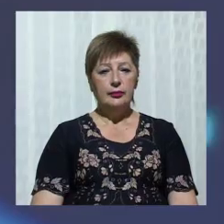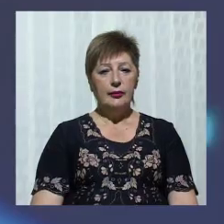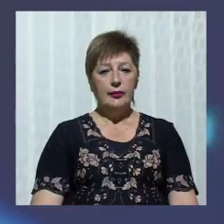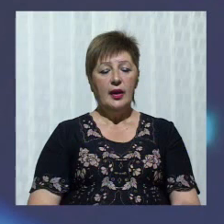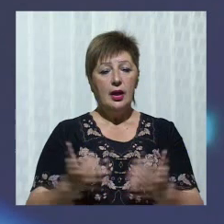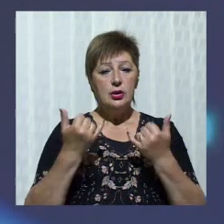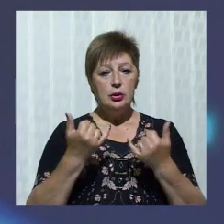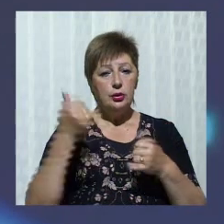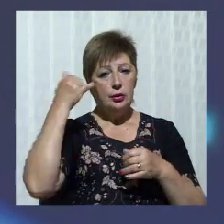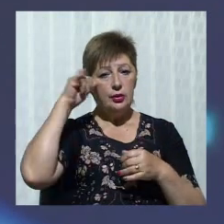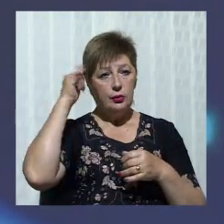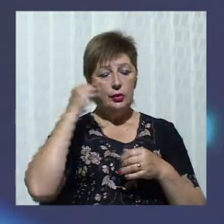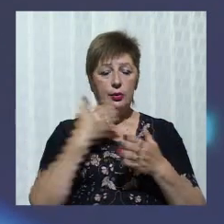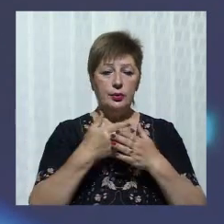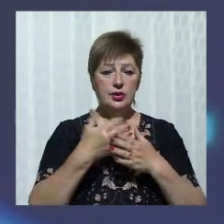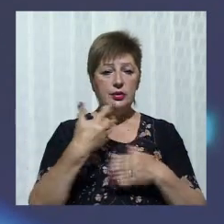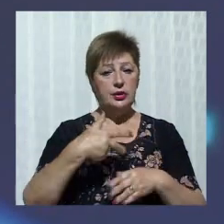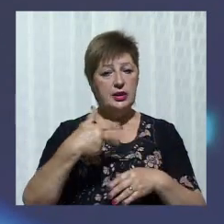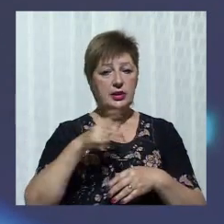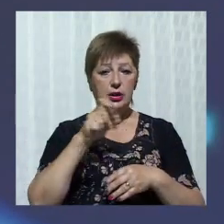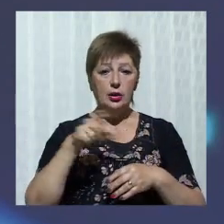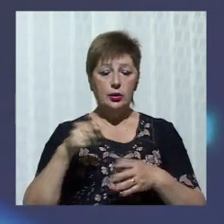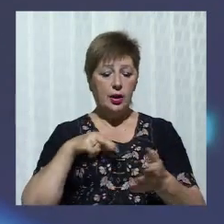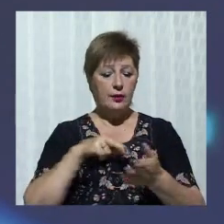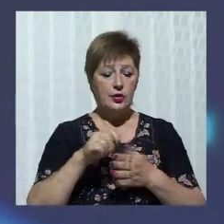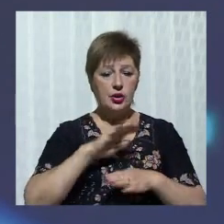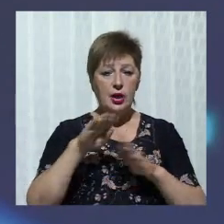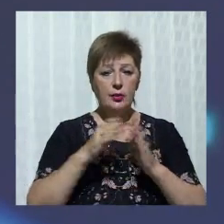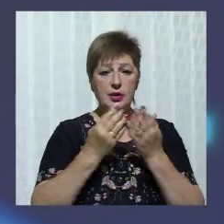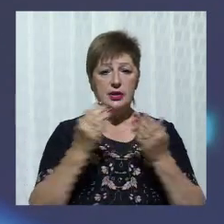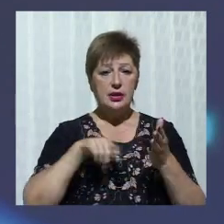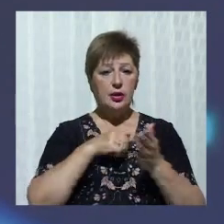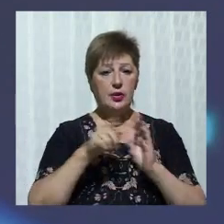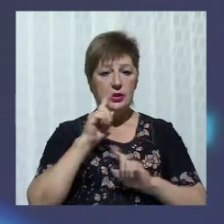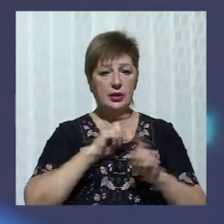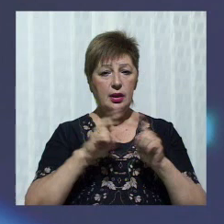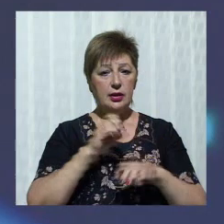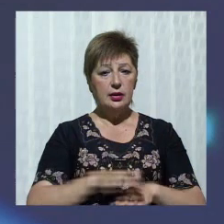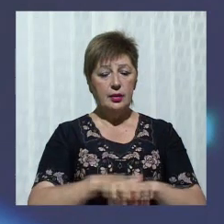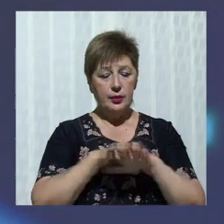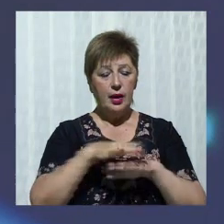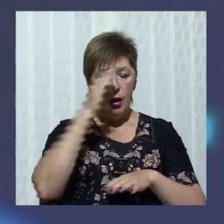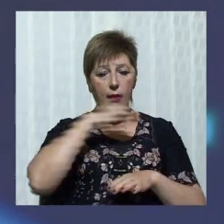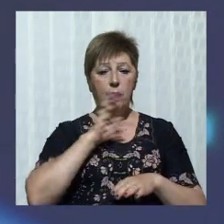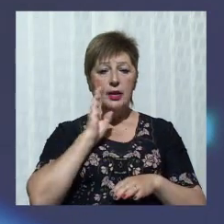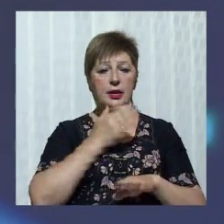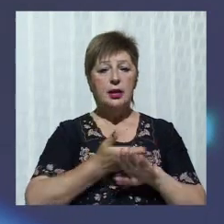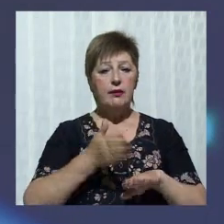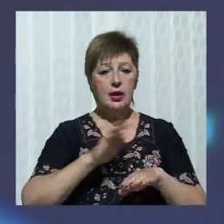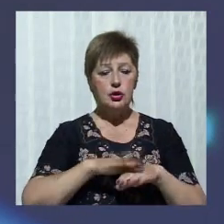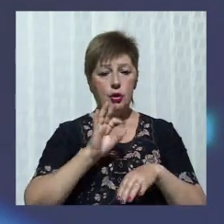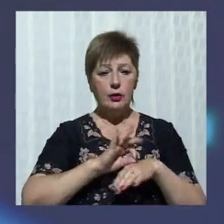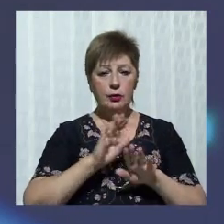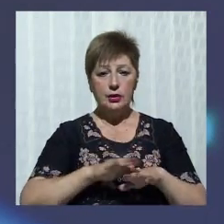Сьогодні у Кривому Розі близько 30 людей вийшли під стіну міськради на мітинг. Батьки важкохворих дітей зібралися до